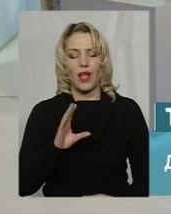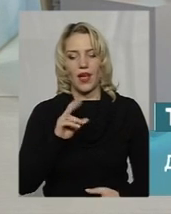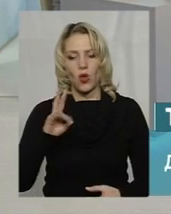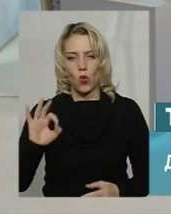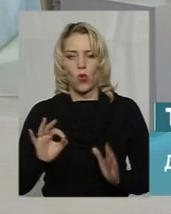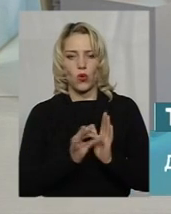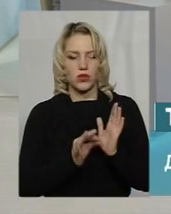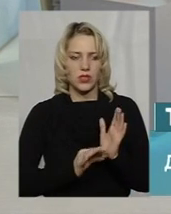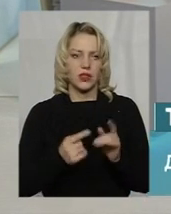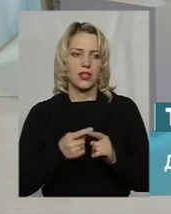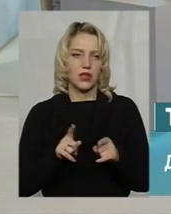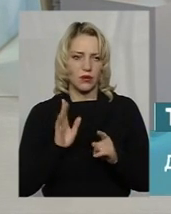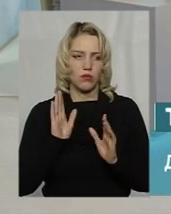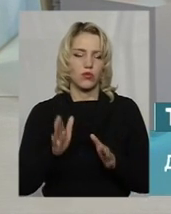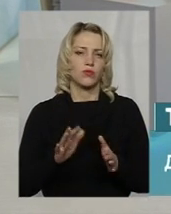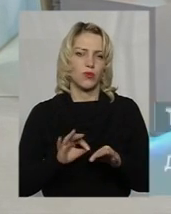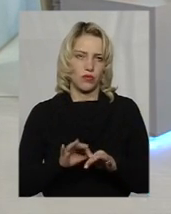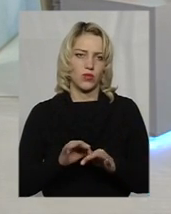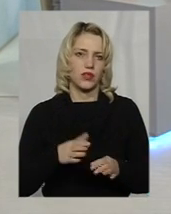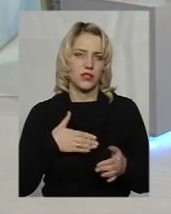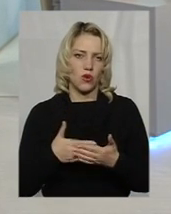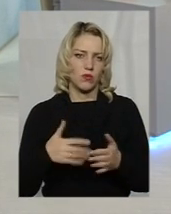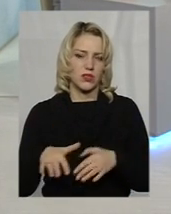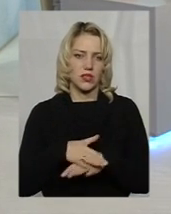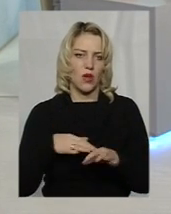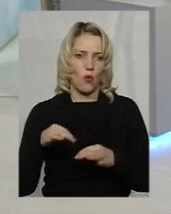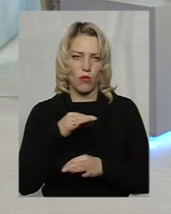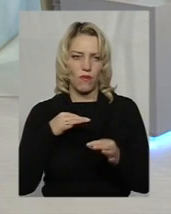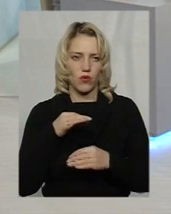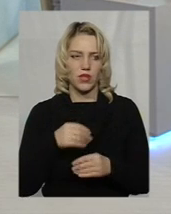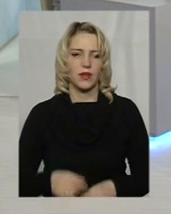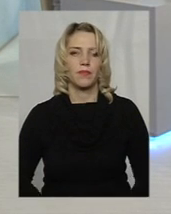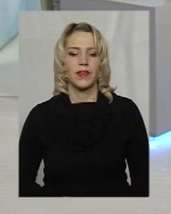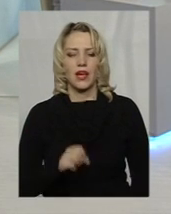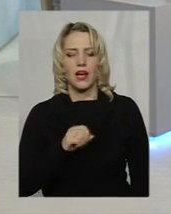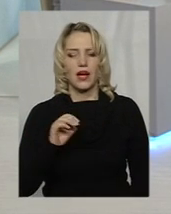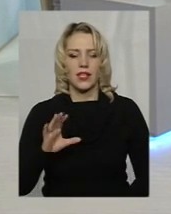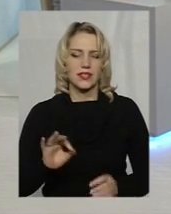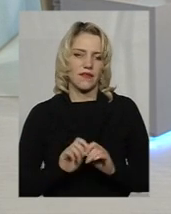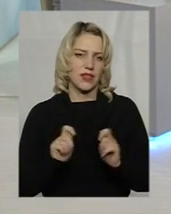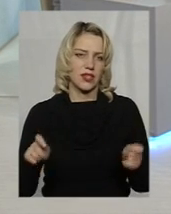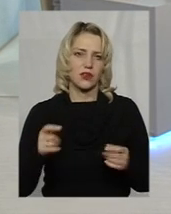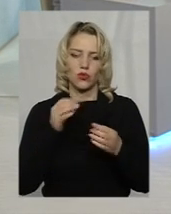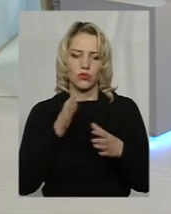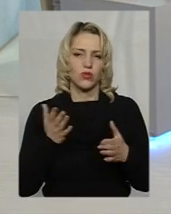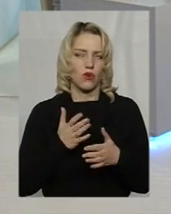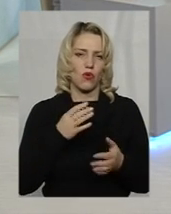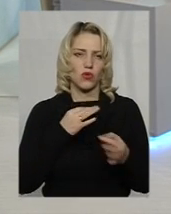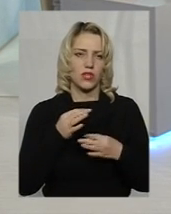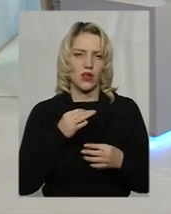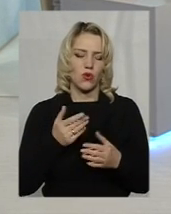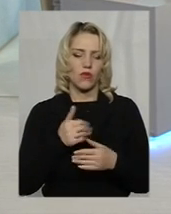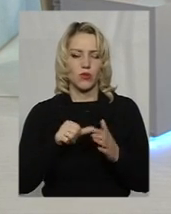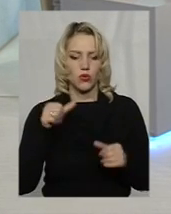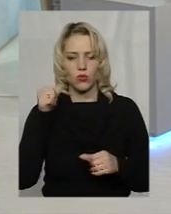громадські обговорення ще мають відбутися обов'язково. Атомна станція дуже відкрита, до будь-якого діалогу. В минулому році ми проводили